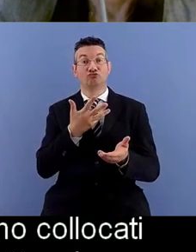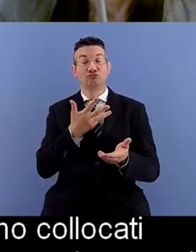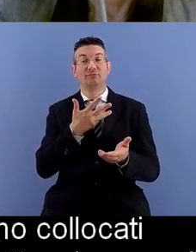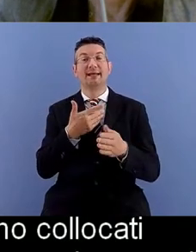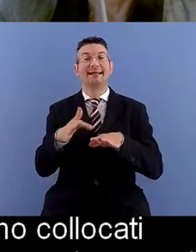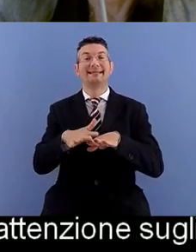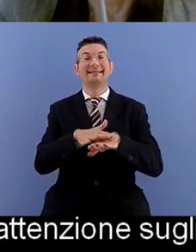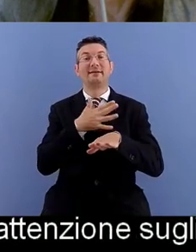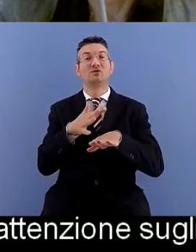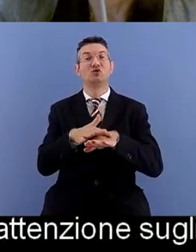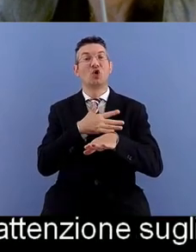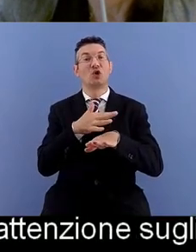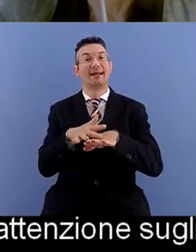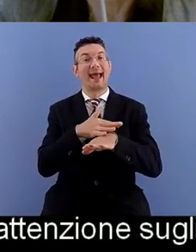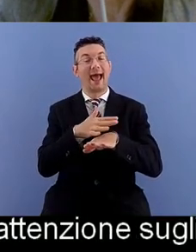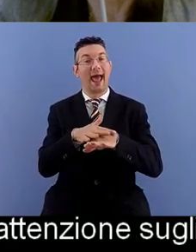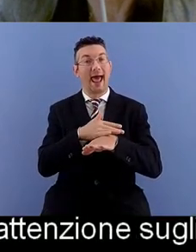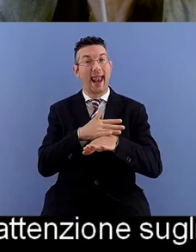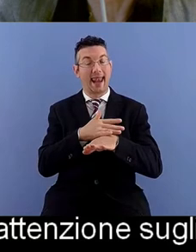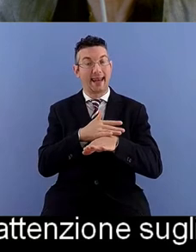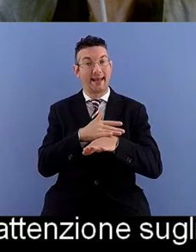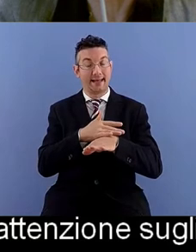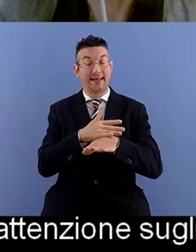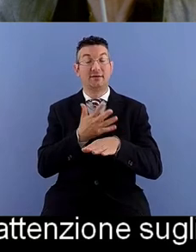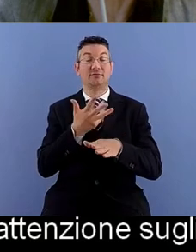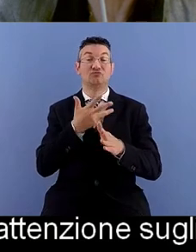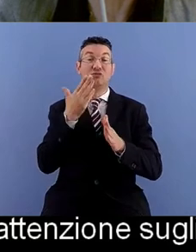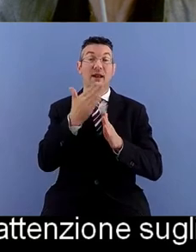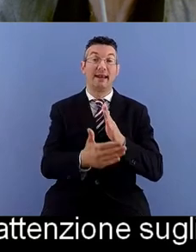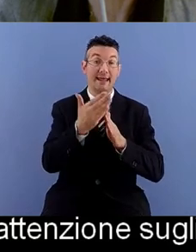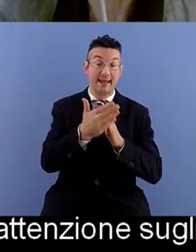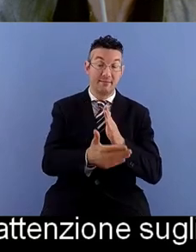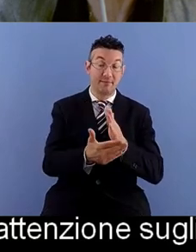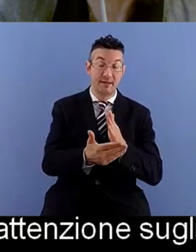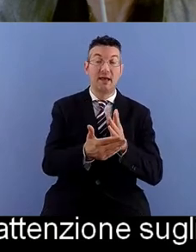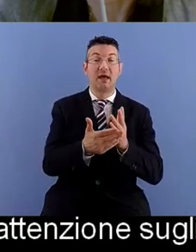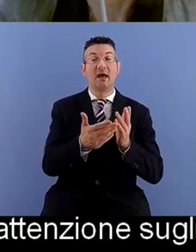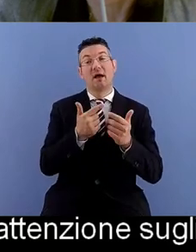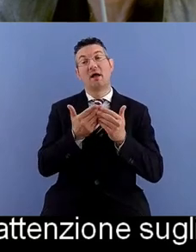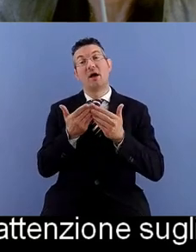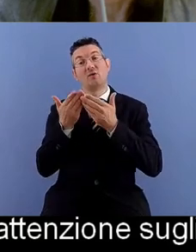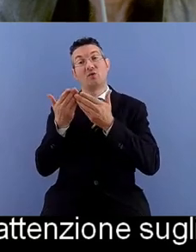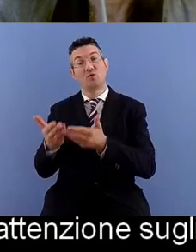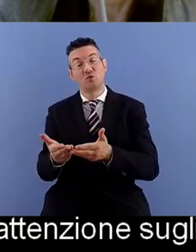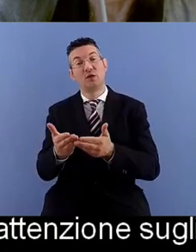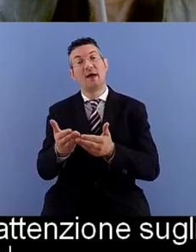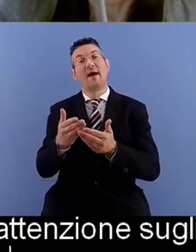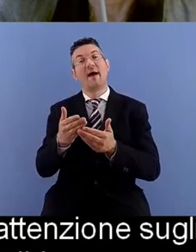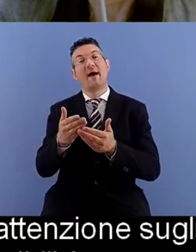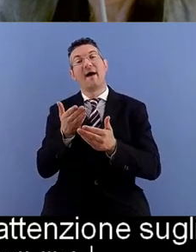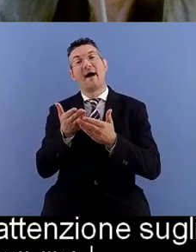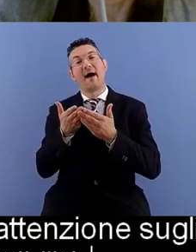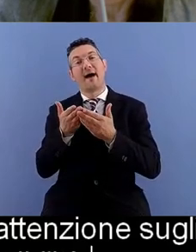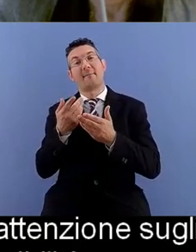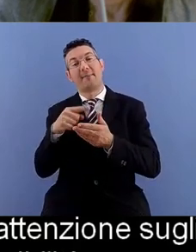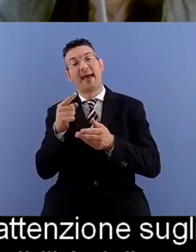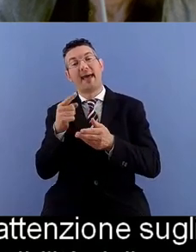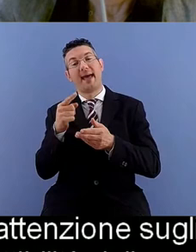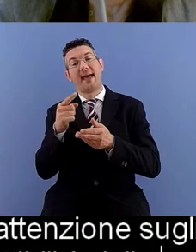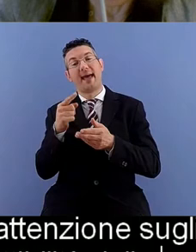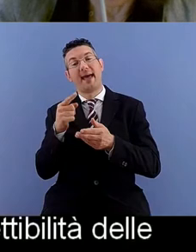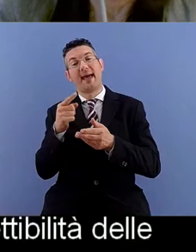ai loro limiti, a come favorire una migliore percettibilità delle informazioni